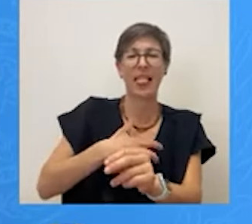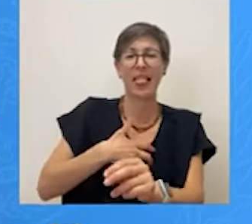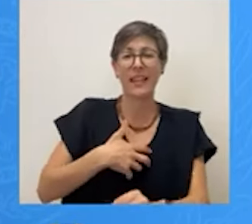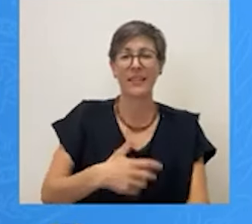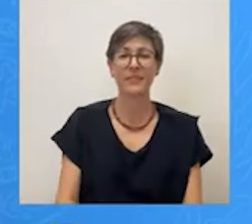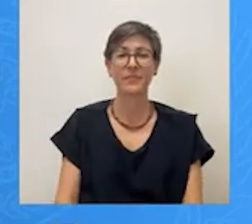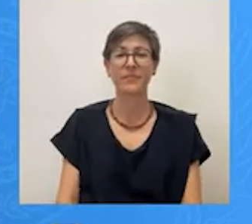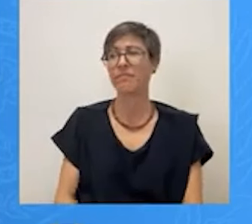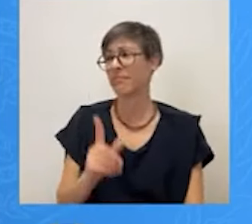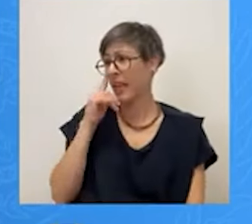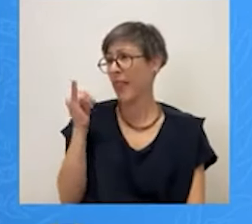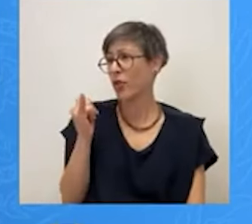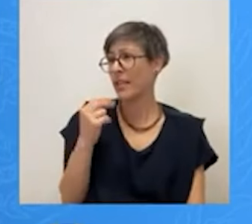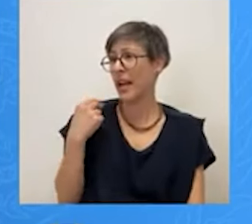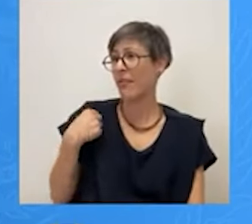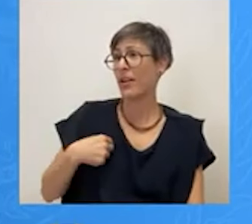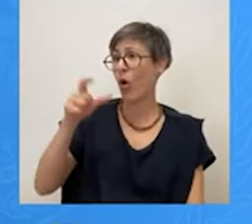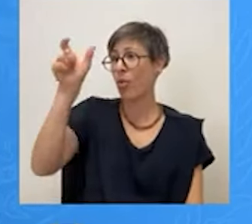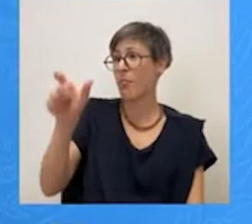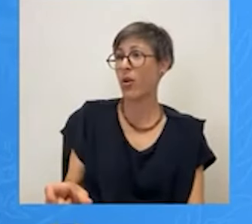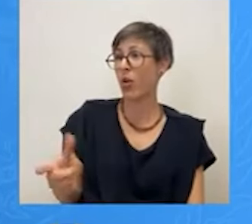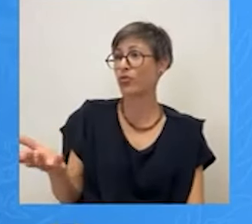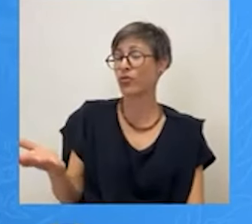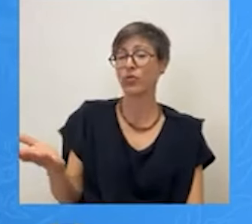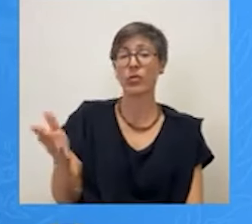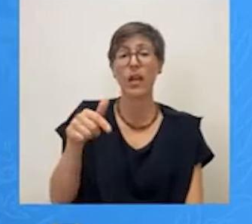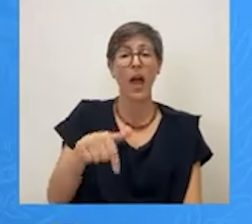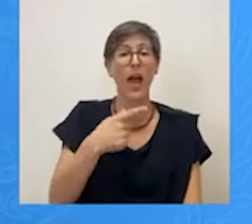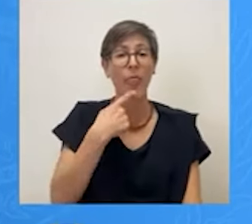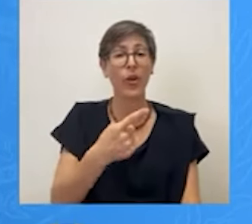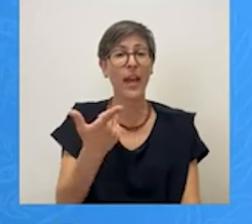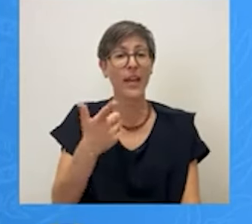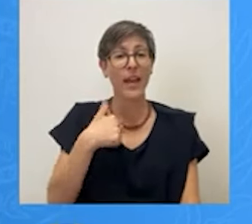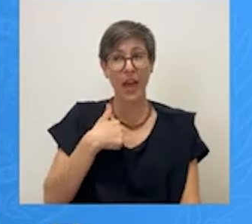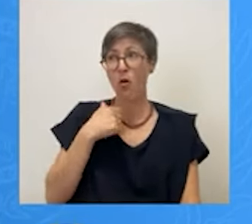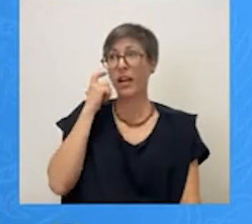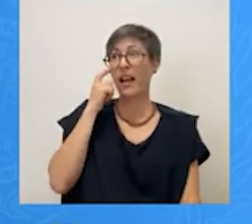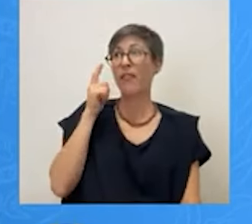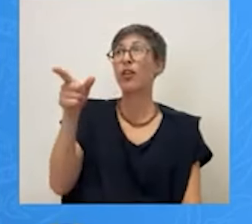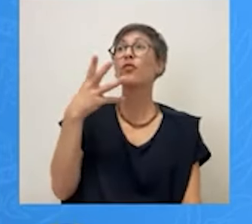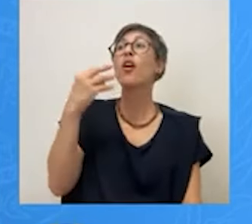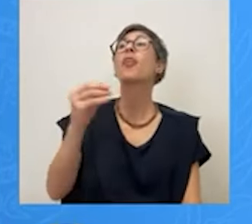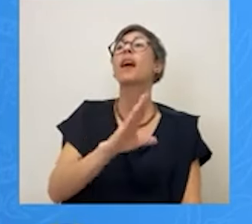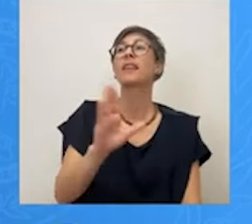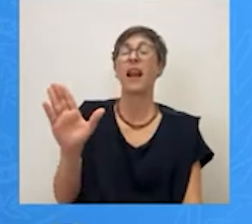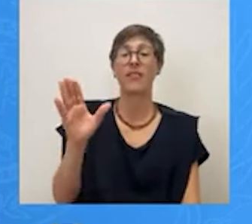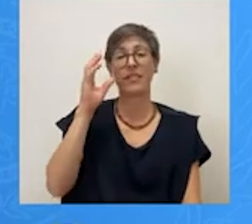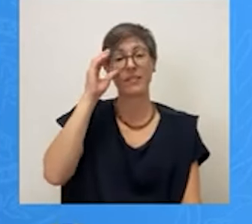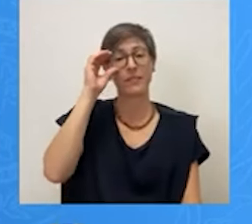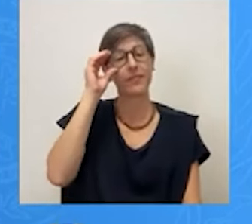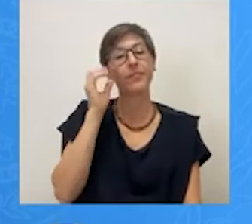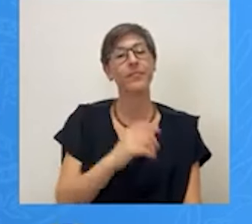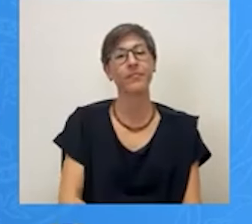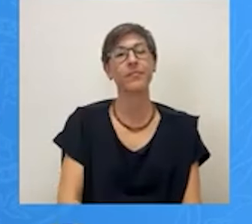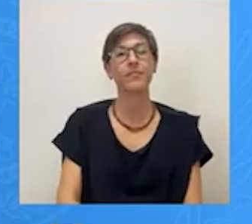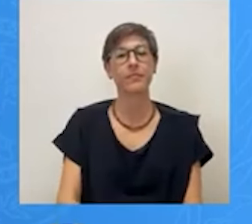Δεν το καταλαβαίνει ο Δημαρχος και εγώ δεν το καταλαβαίνω ότι δεν το καταλαβαίνεις. Δήμαρχε, το καταλαβαίνω ότι